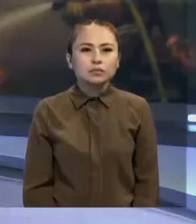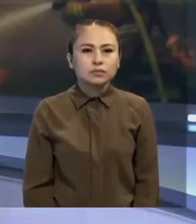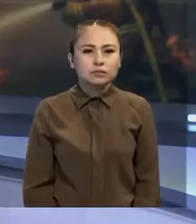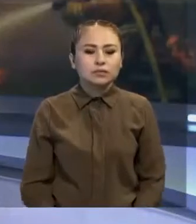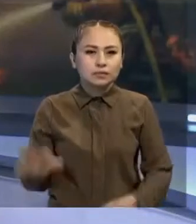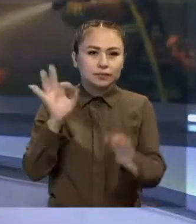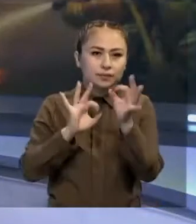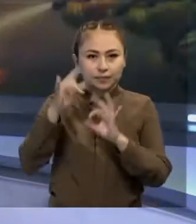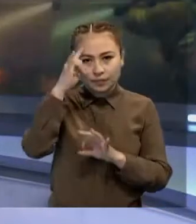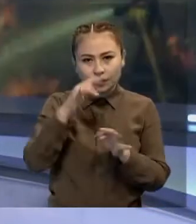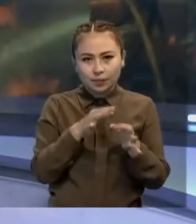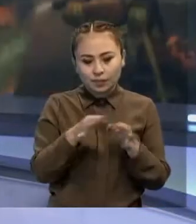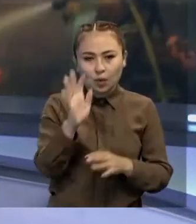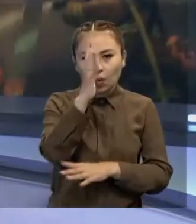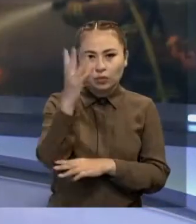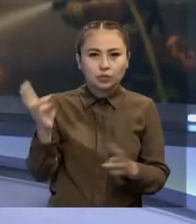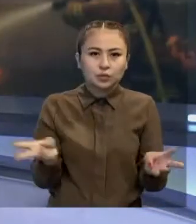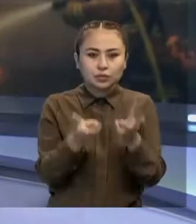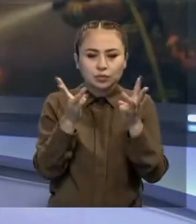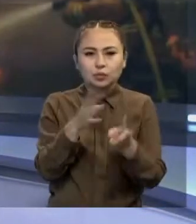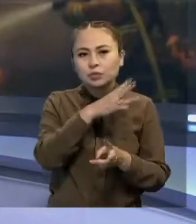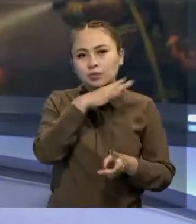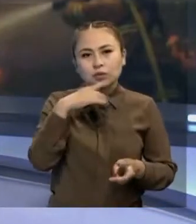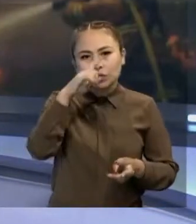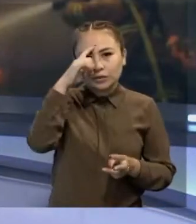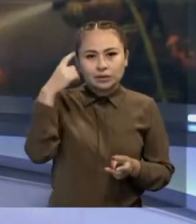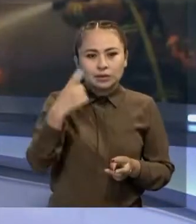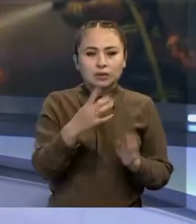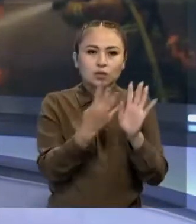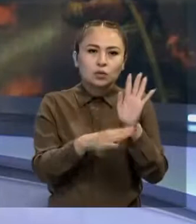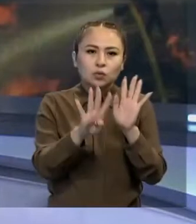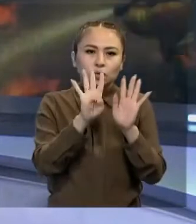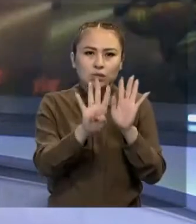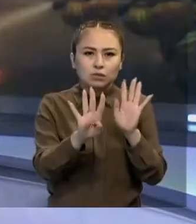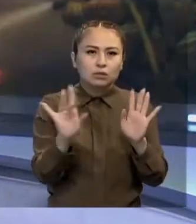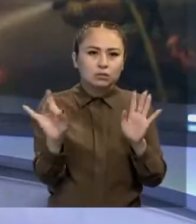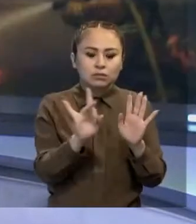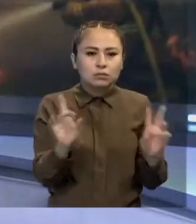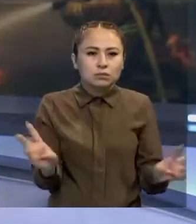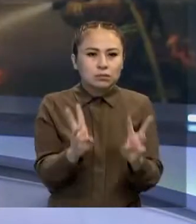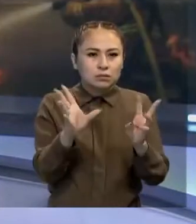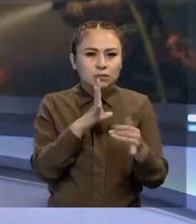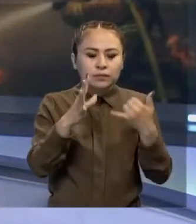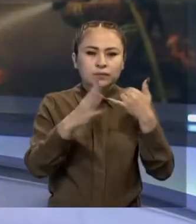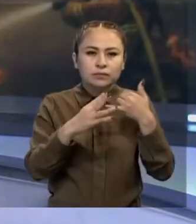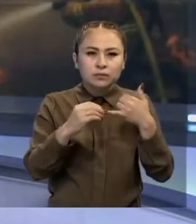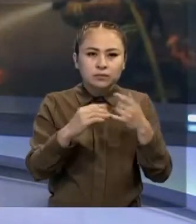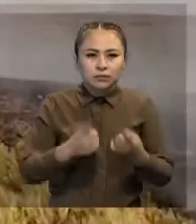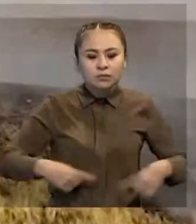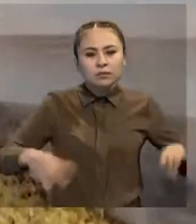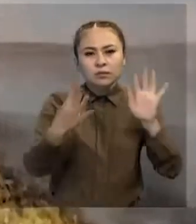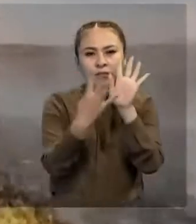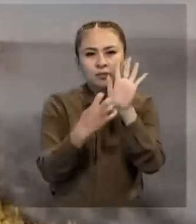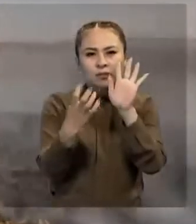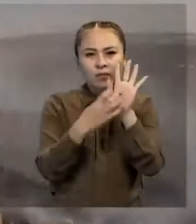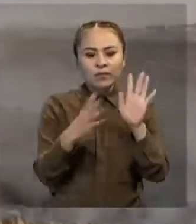Осы шығыз Қазақстан облысында орман өрті көбейіптір. Күн сұғала 94 рет өрт болған. 900 гектардан асамал